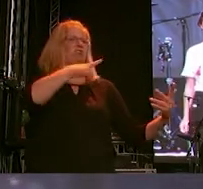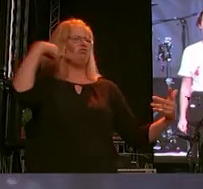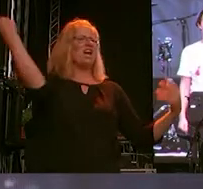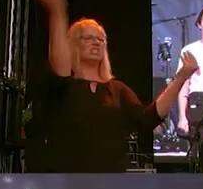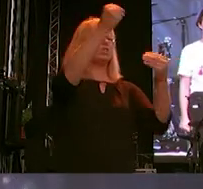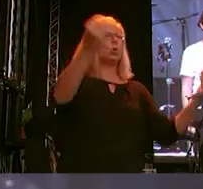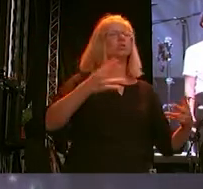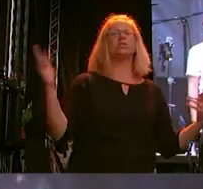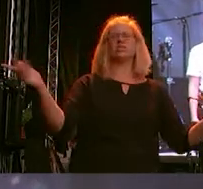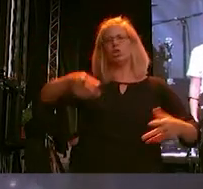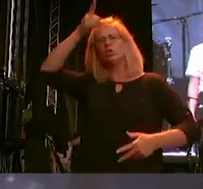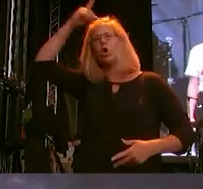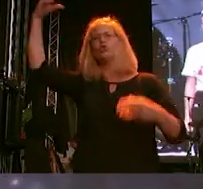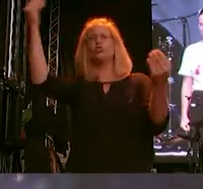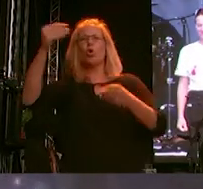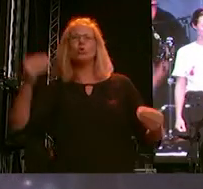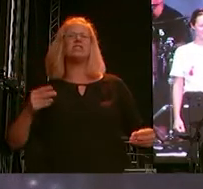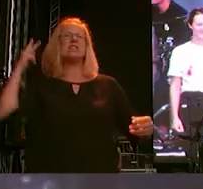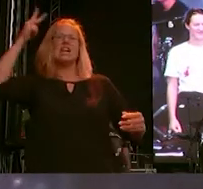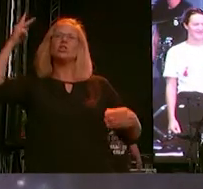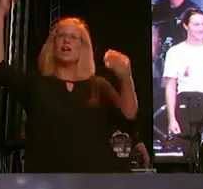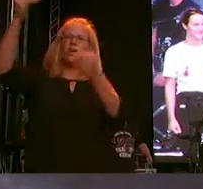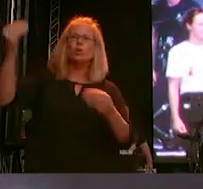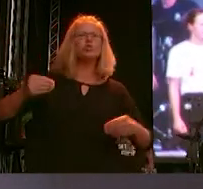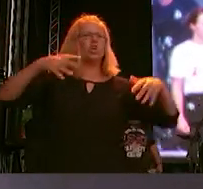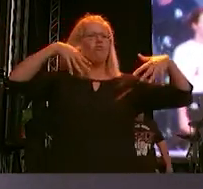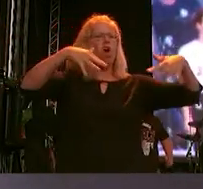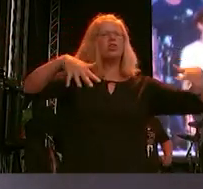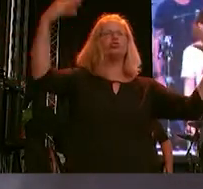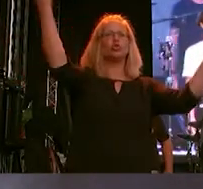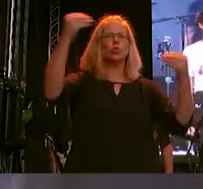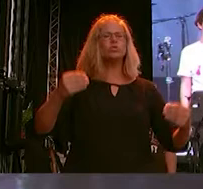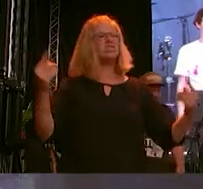eine deutsche Kunst oder eine völkische Kunst. Das gibt es mit uns einfach nicht.